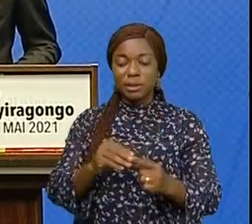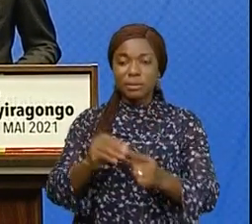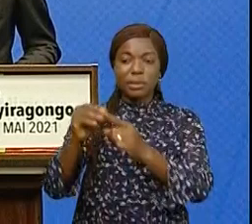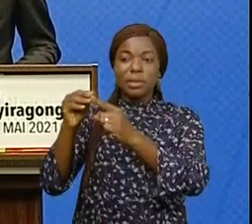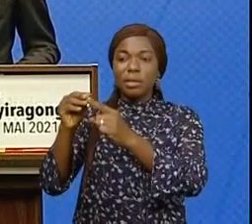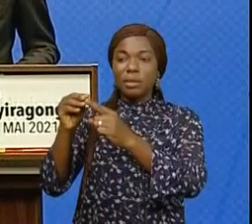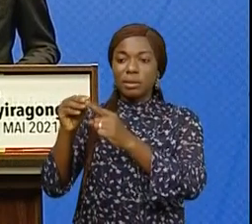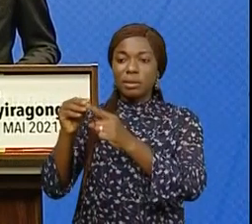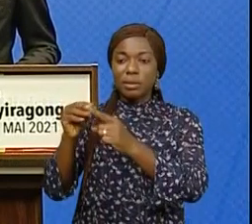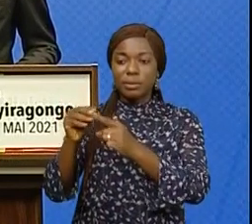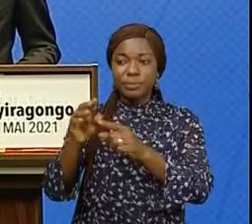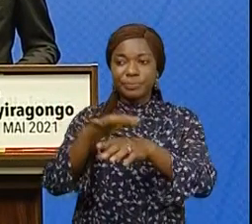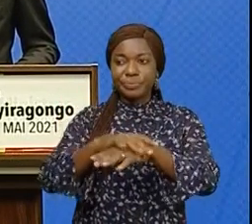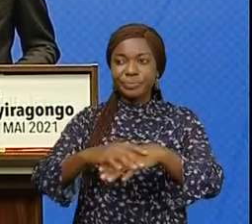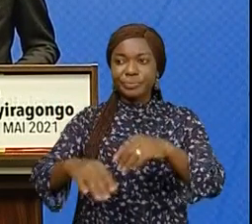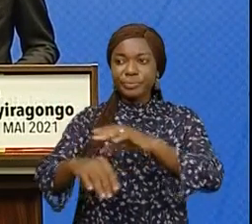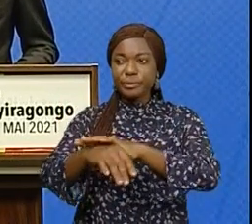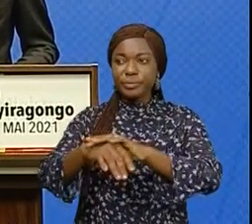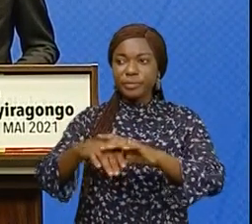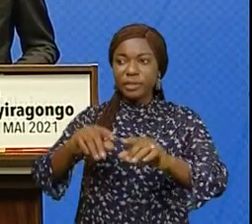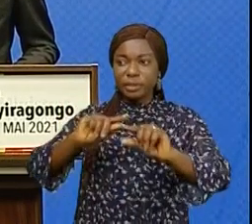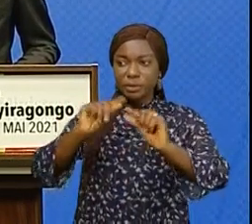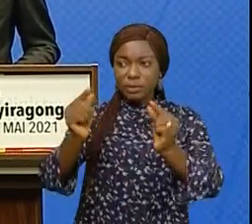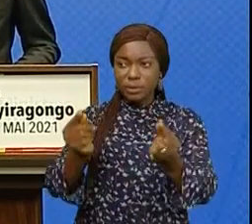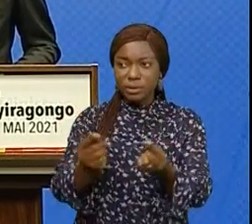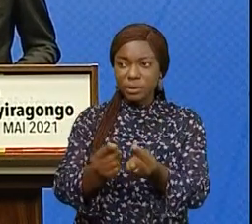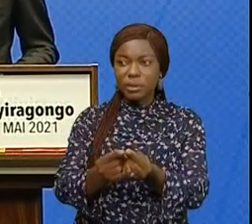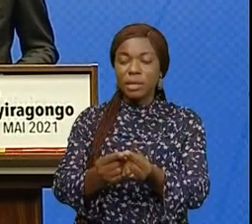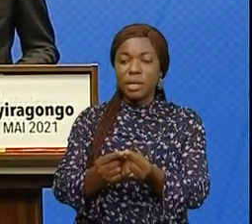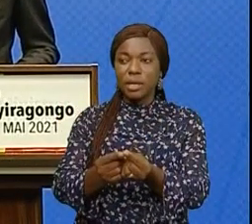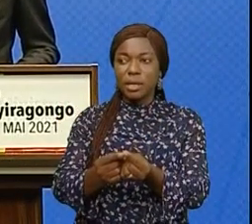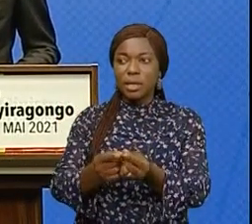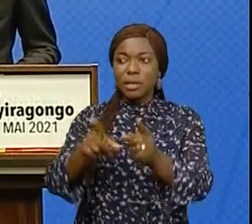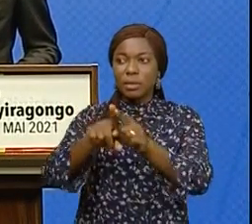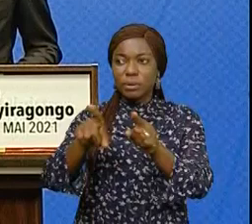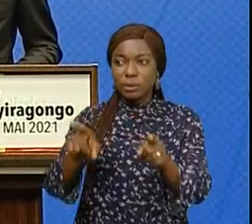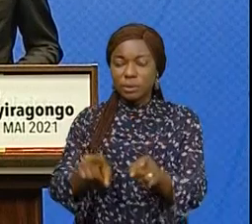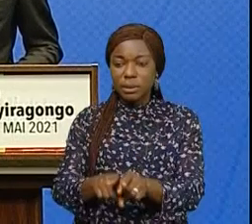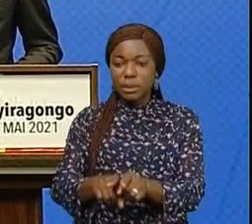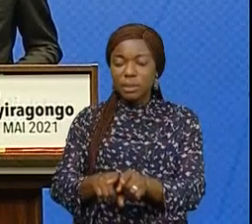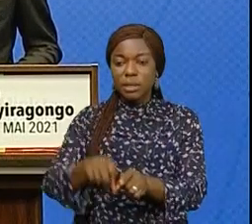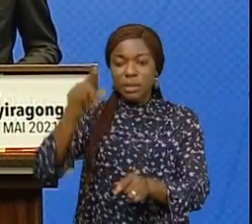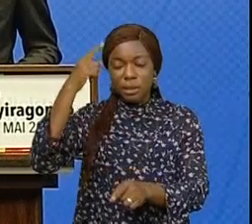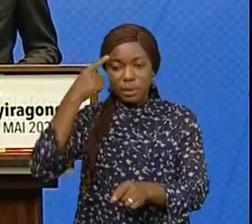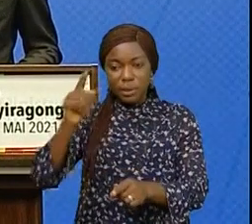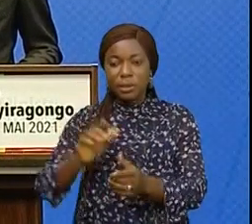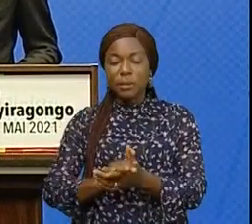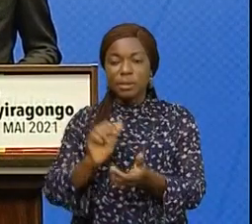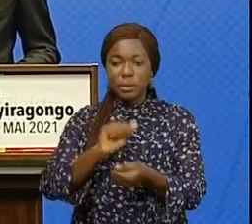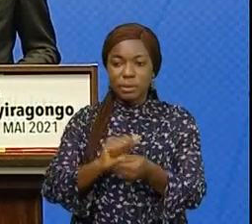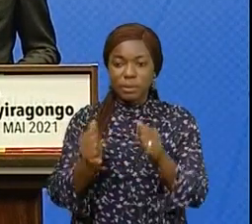les condoléances du gouvernement aux familles éprouvées à la suite de cette catastrophe naturelle.